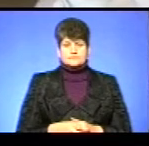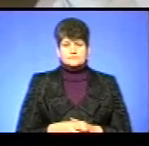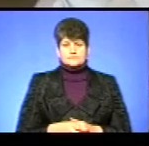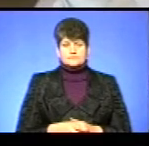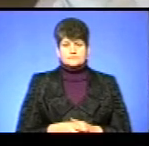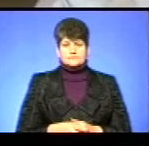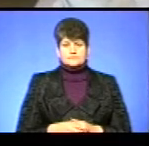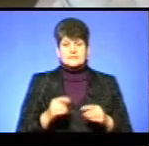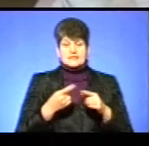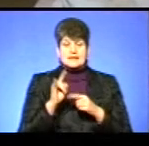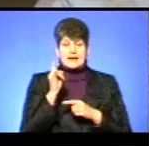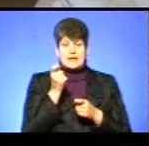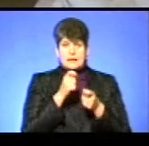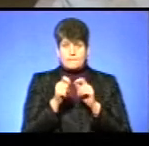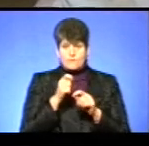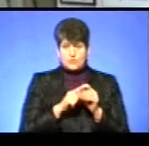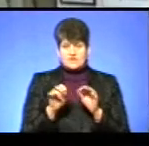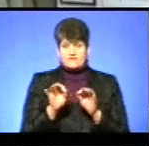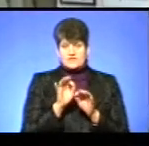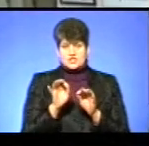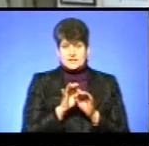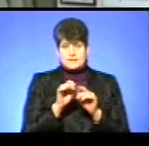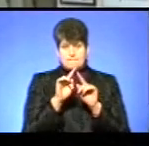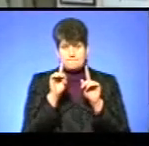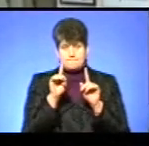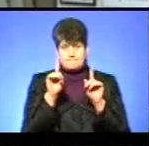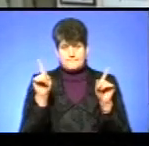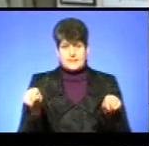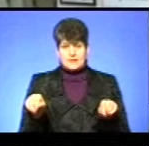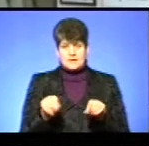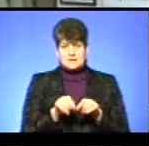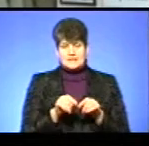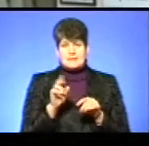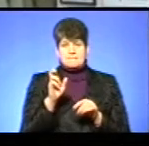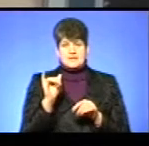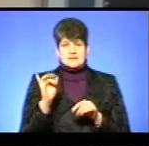Це ляльки-мотанки і вишивані бісером картини Наталії Грицишин.